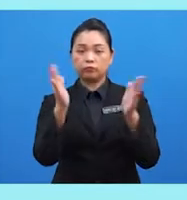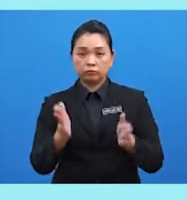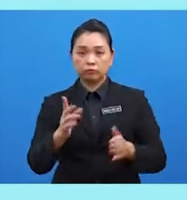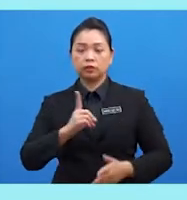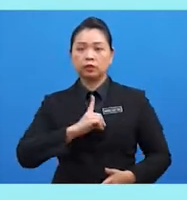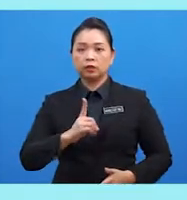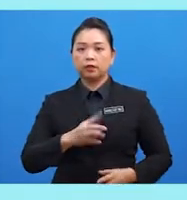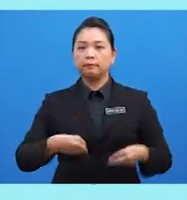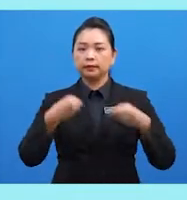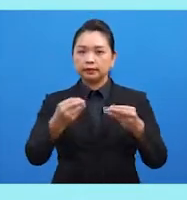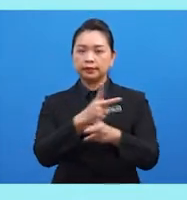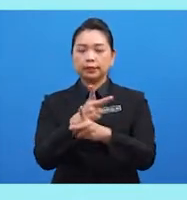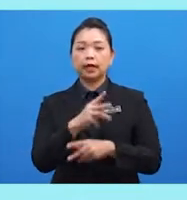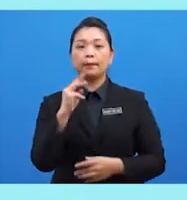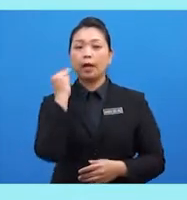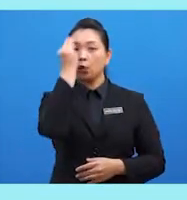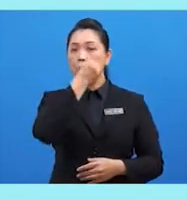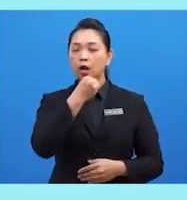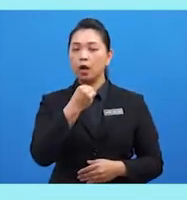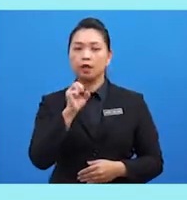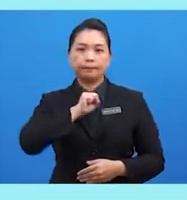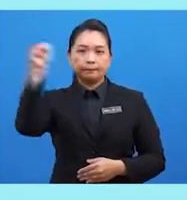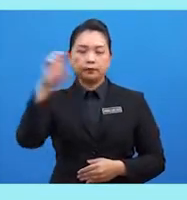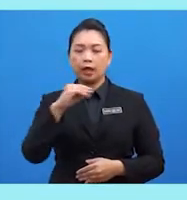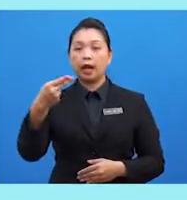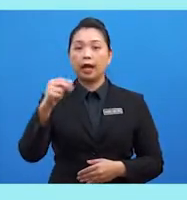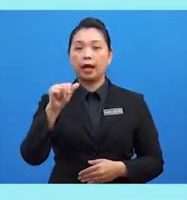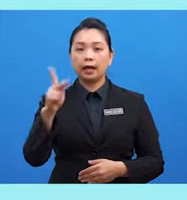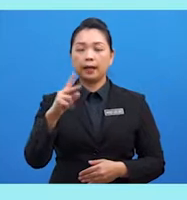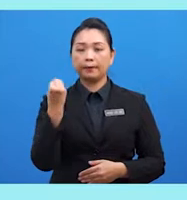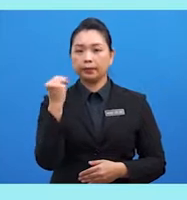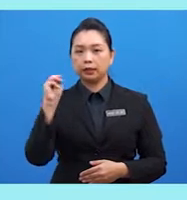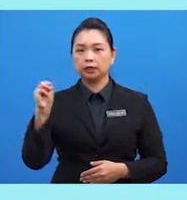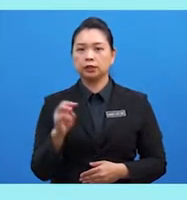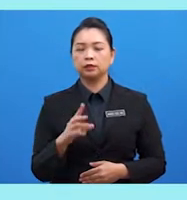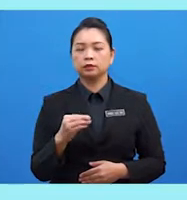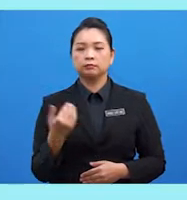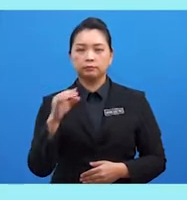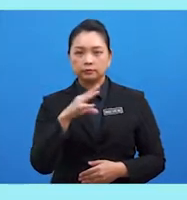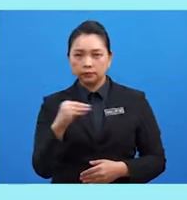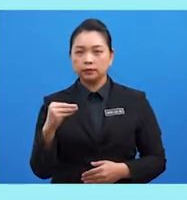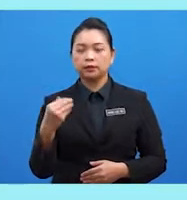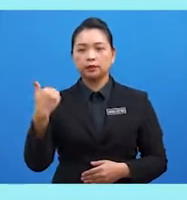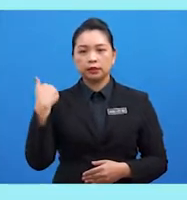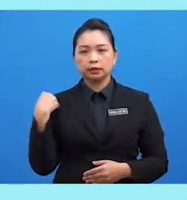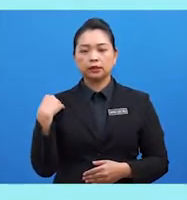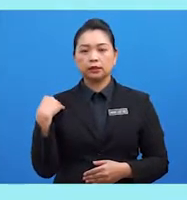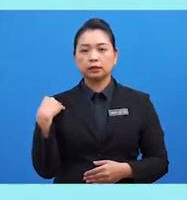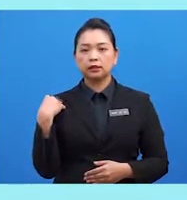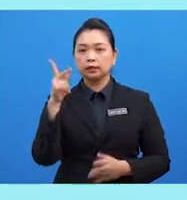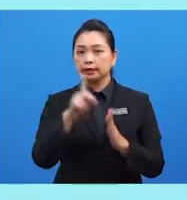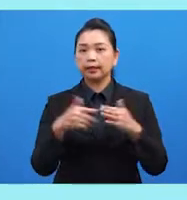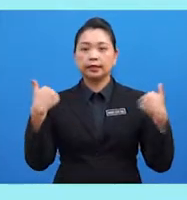memelihara maruah, kemerdekaan dan hak mereka dan mewujudkan suasana yang mendorong